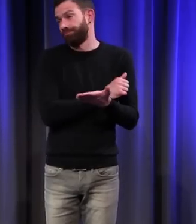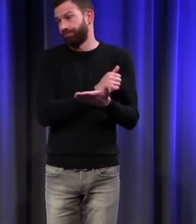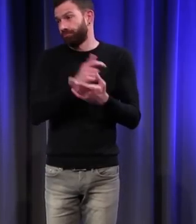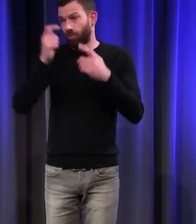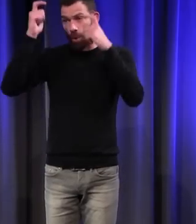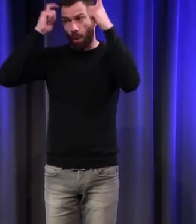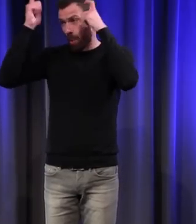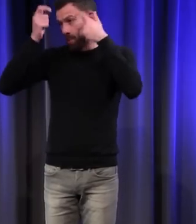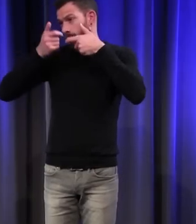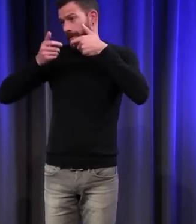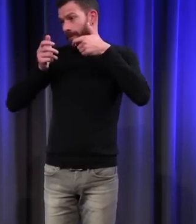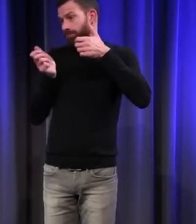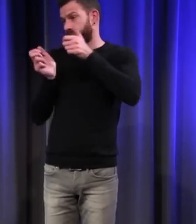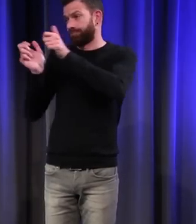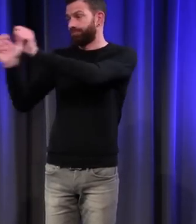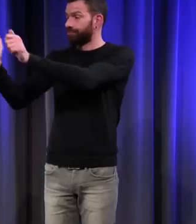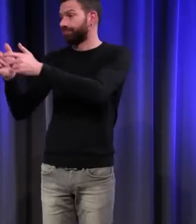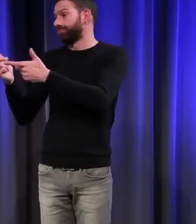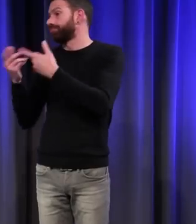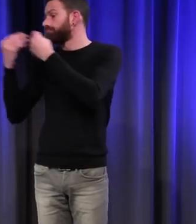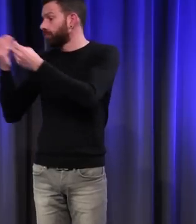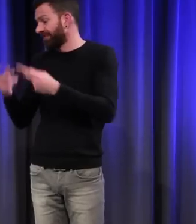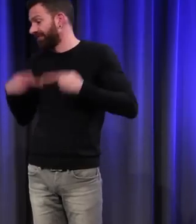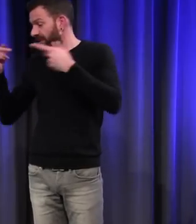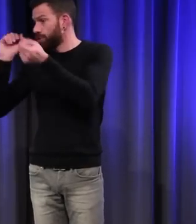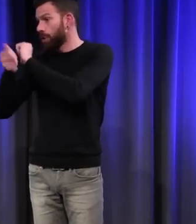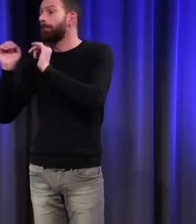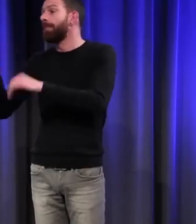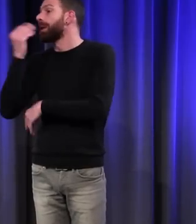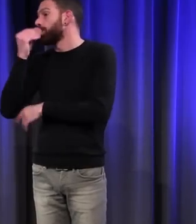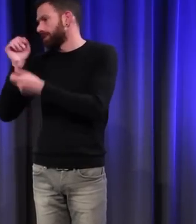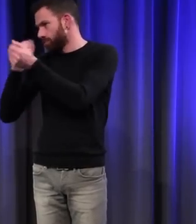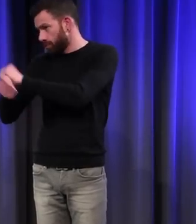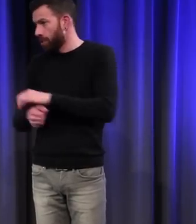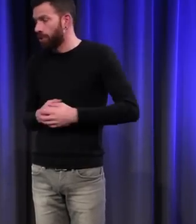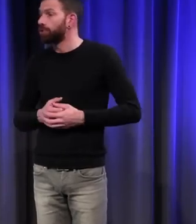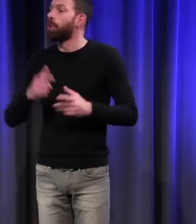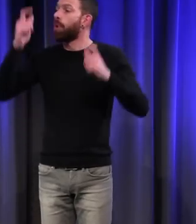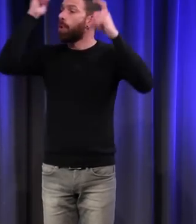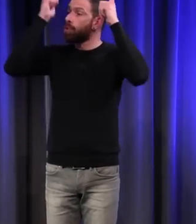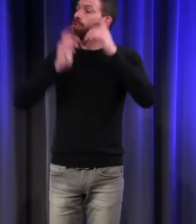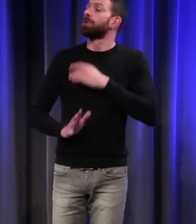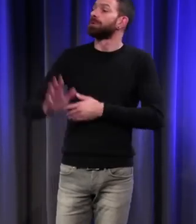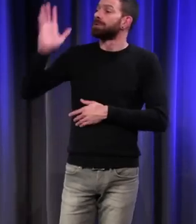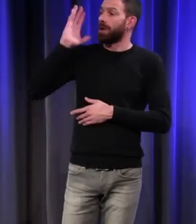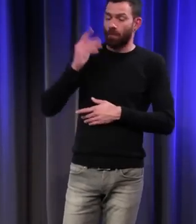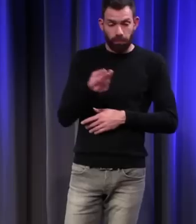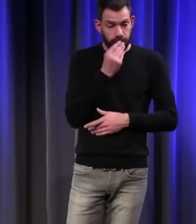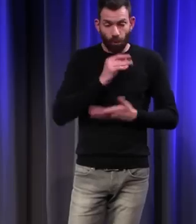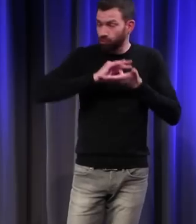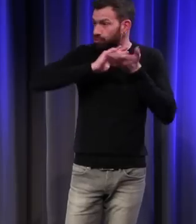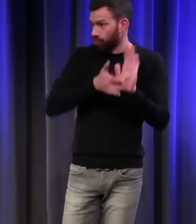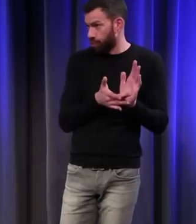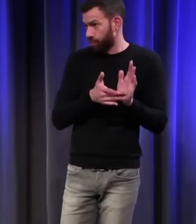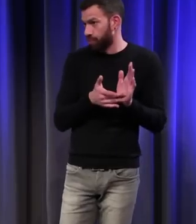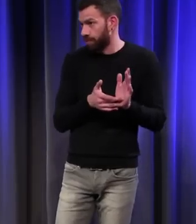'ours et a fait changer son régime de vie, même son régime alimentaire. L'ours antique est omnivore. C'est même un des